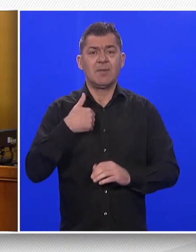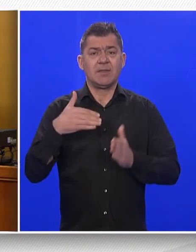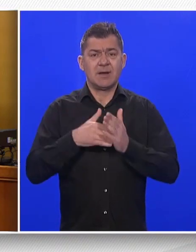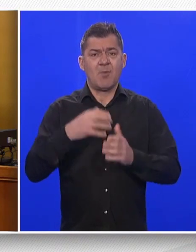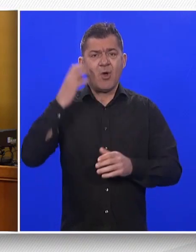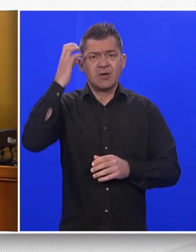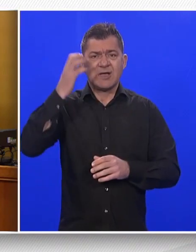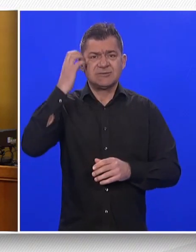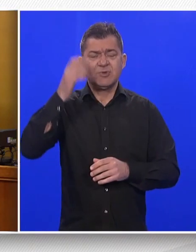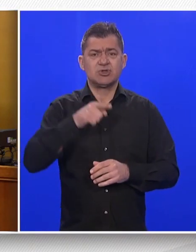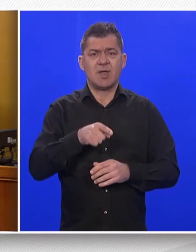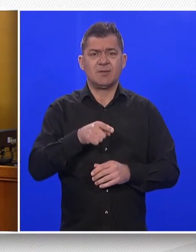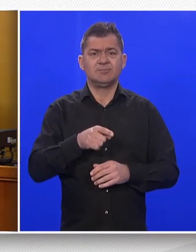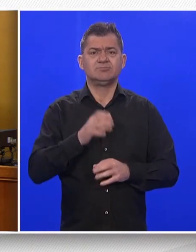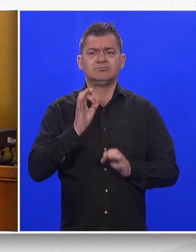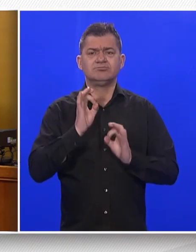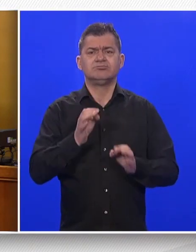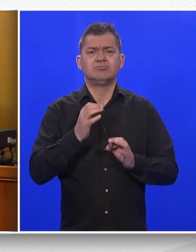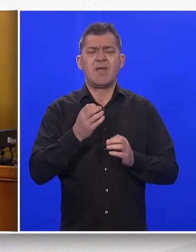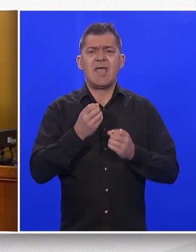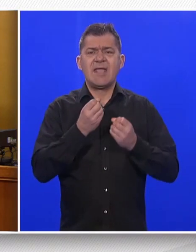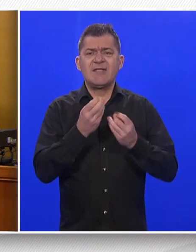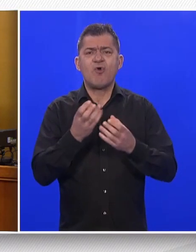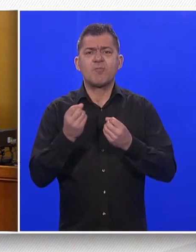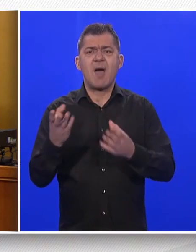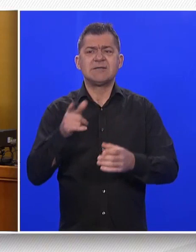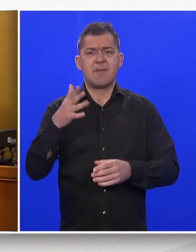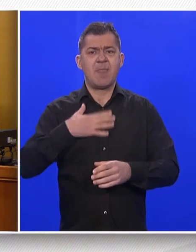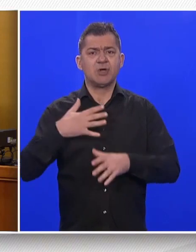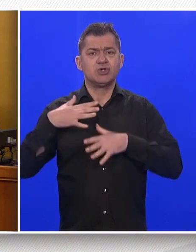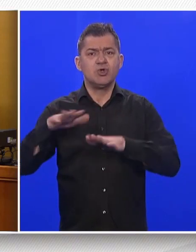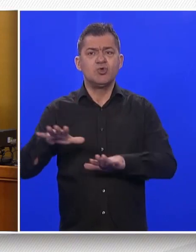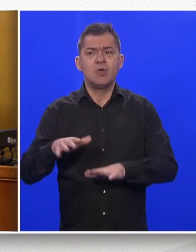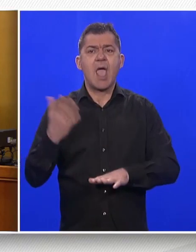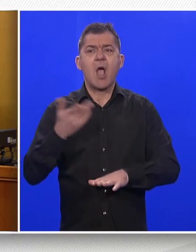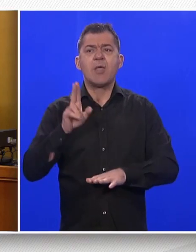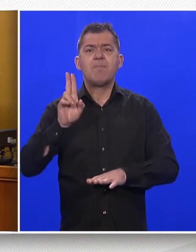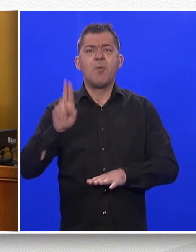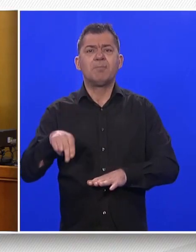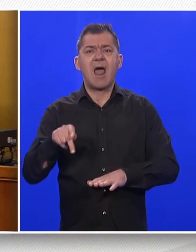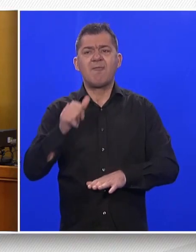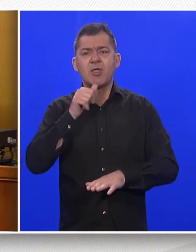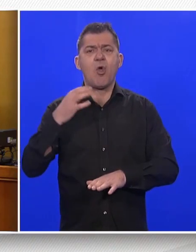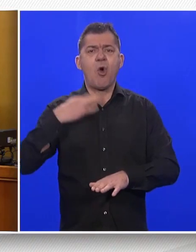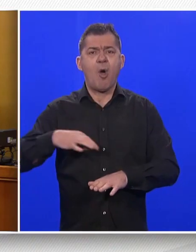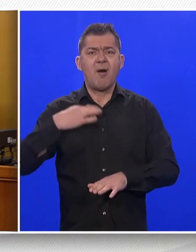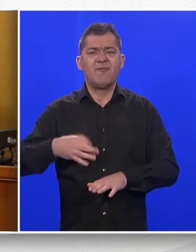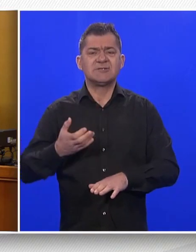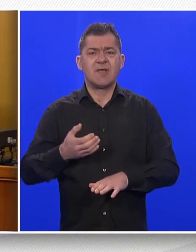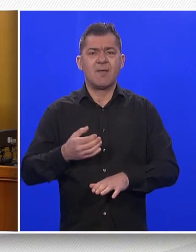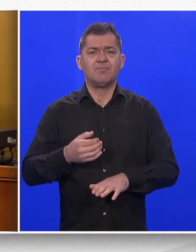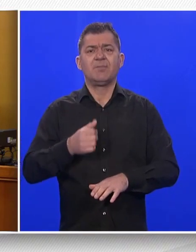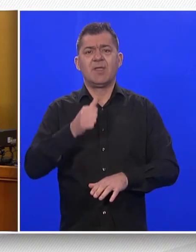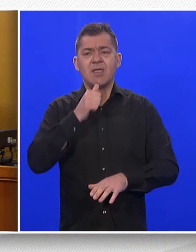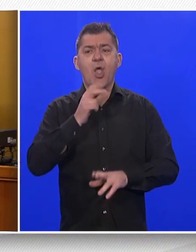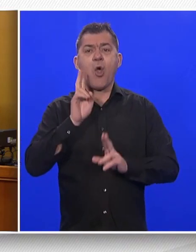i o dubljem informiranju naših građana koji u svojstvu potrošača imaju neke obaveze, naravno i prava, i kome